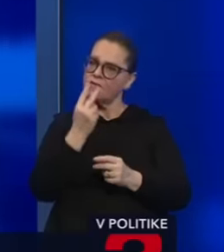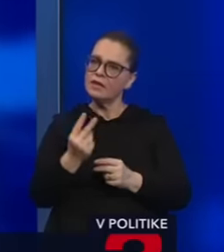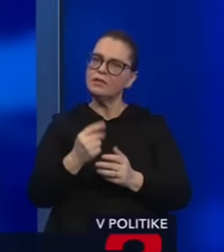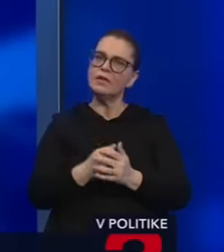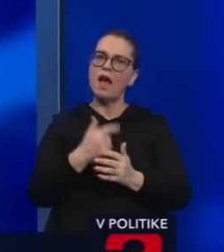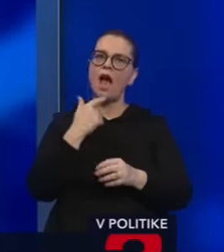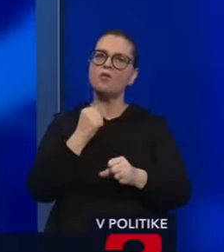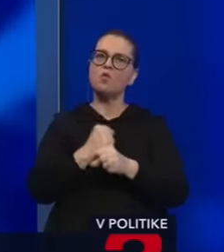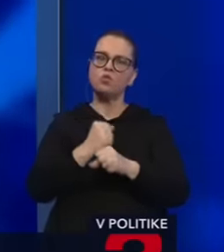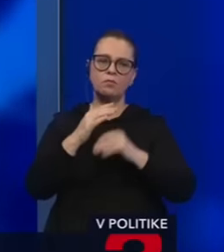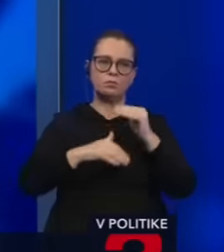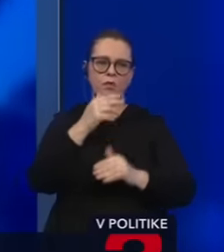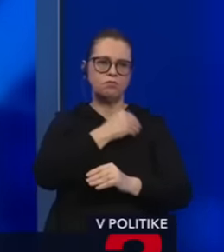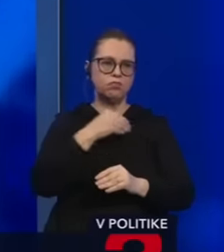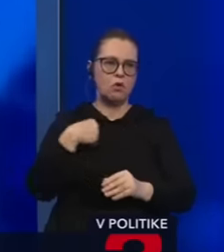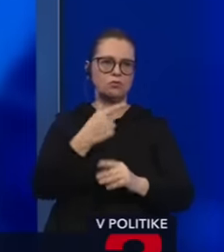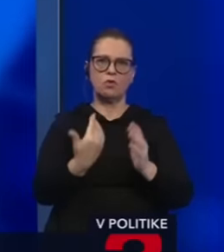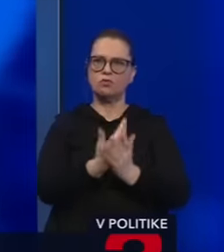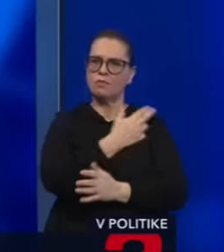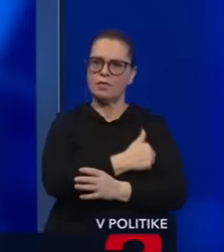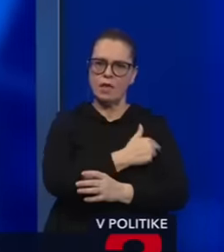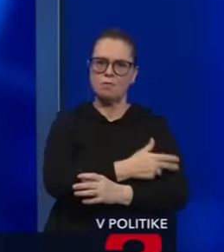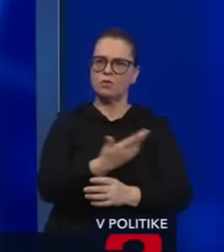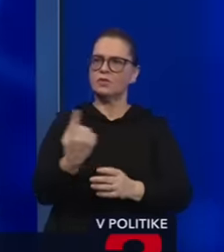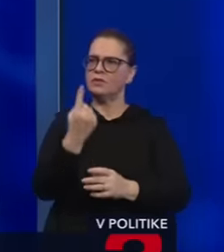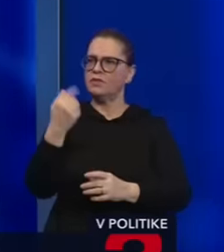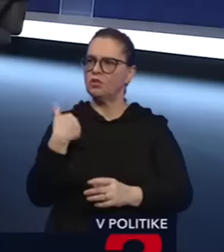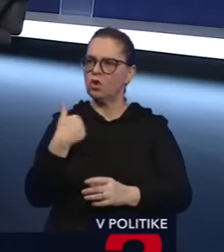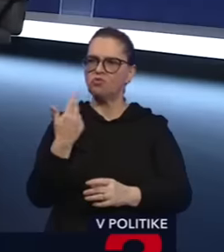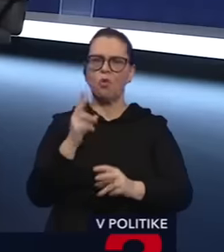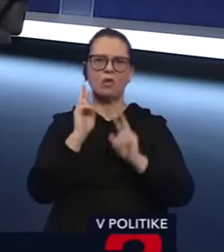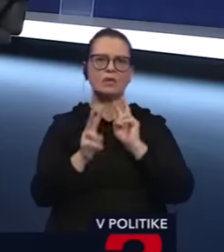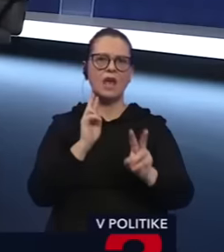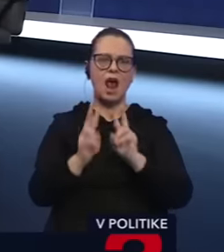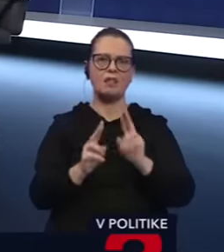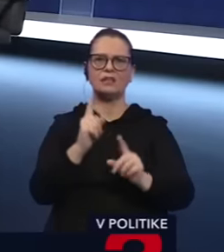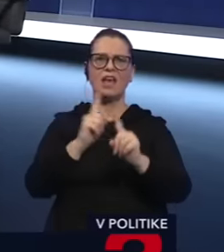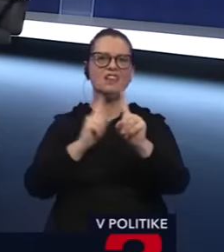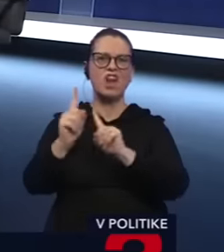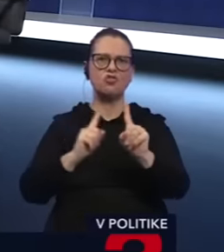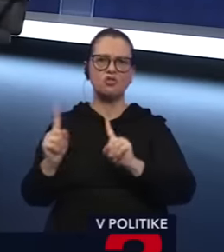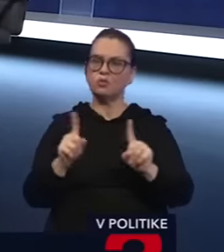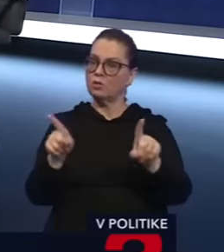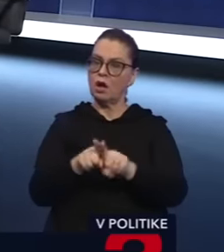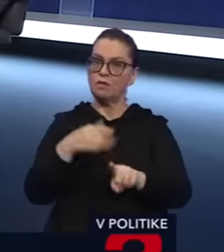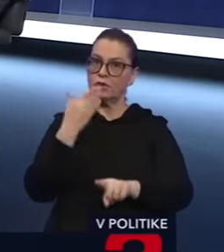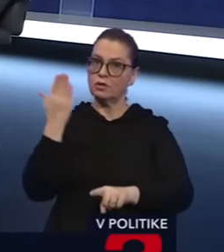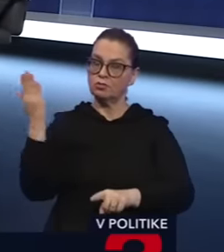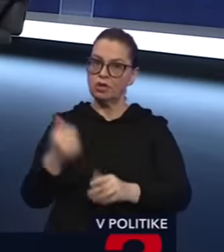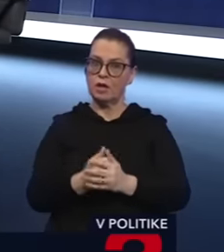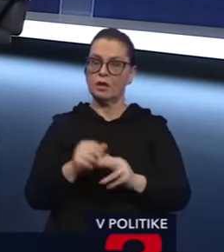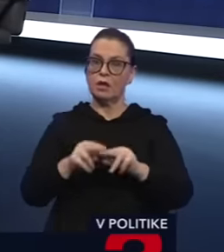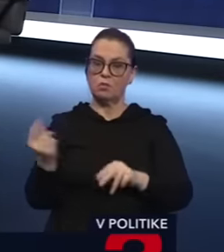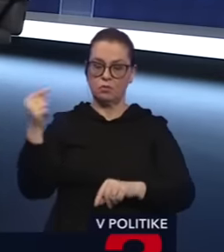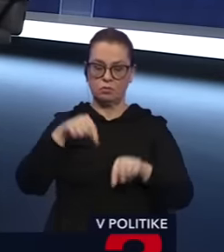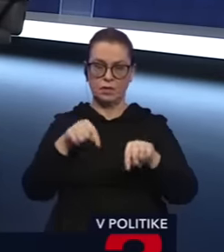vybudované Polsko, aké sú tam nové nemocnice, aké sú tam nové vysoké školy, diálnice, infraštruktúra, to isté Česká republika a potom príde na